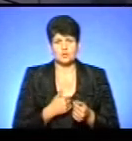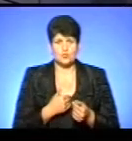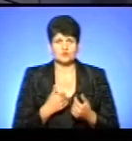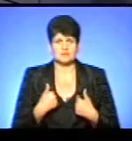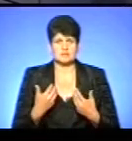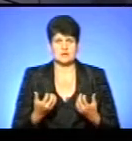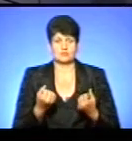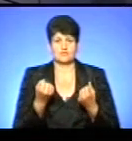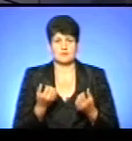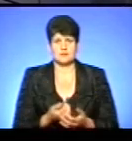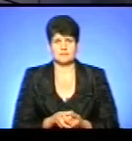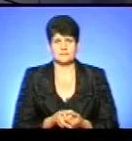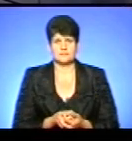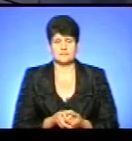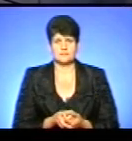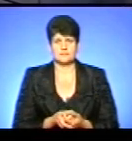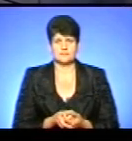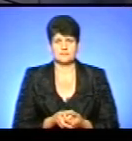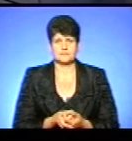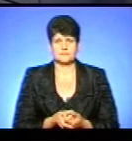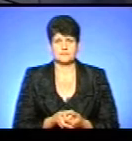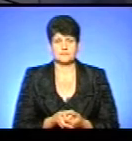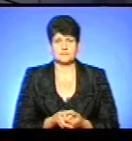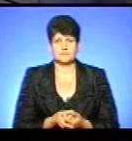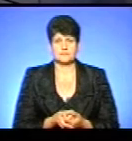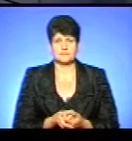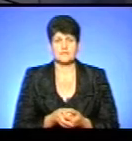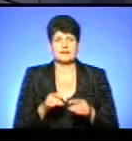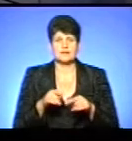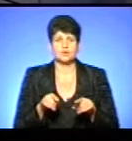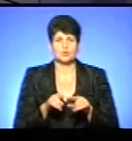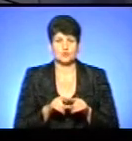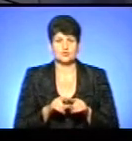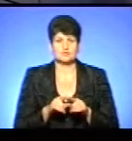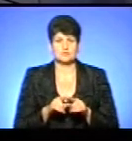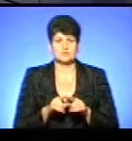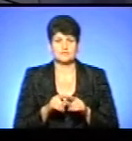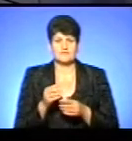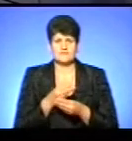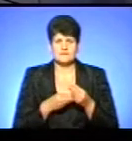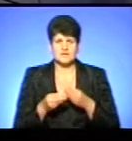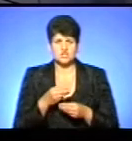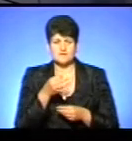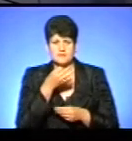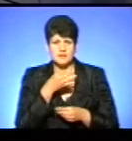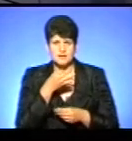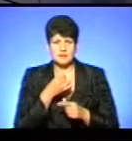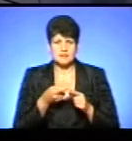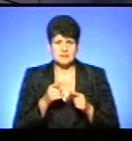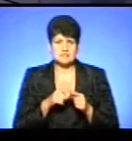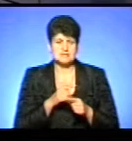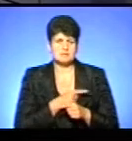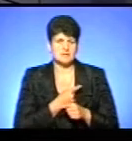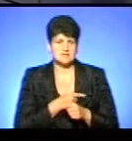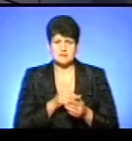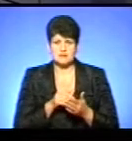рятуватися. Ну і то, що підробка ліків, це і медицина не відказується від